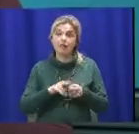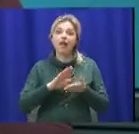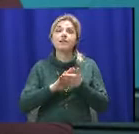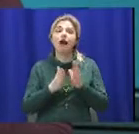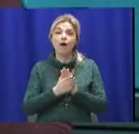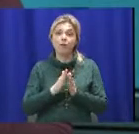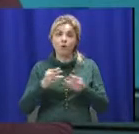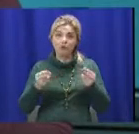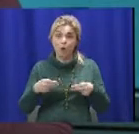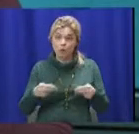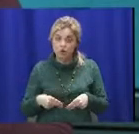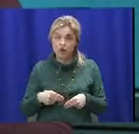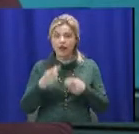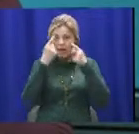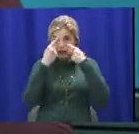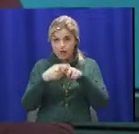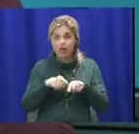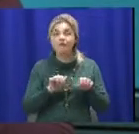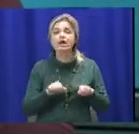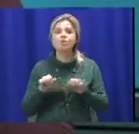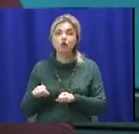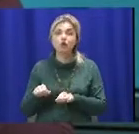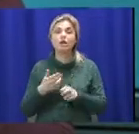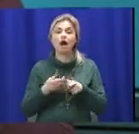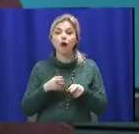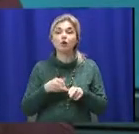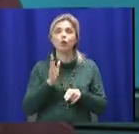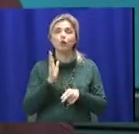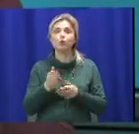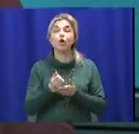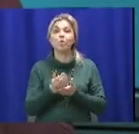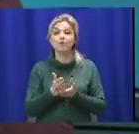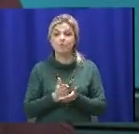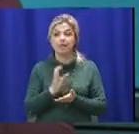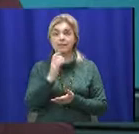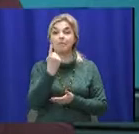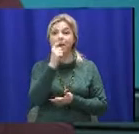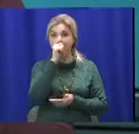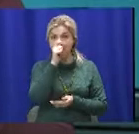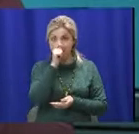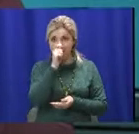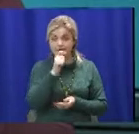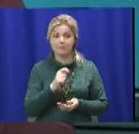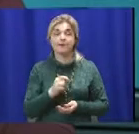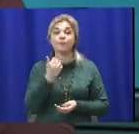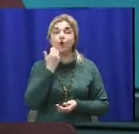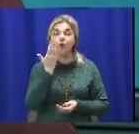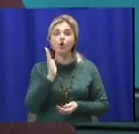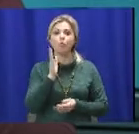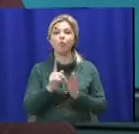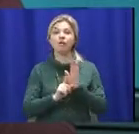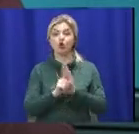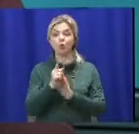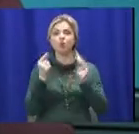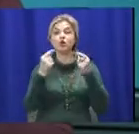заключити, техніческая можливість, яка буде обеспечена, скорее всего, з 1 апреля, коли будуть запущені